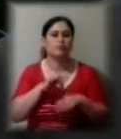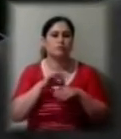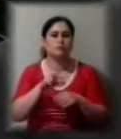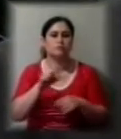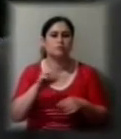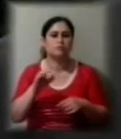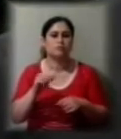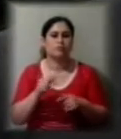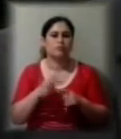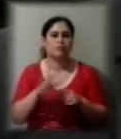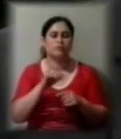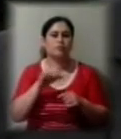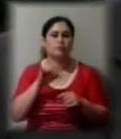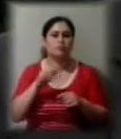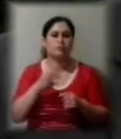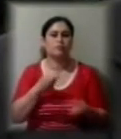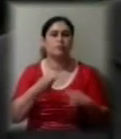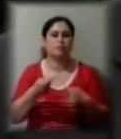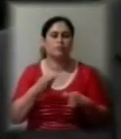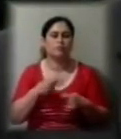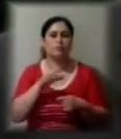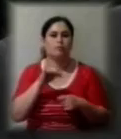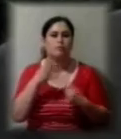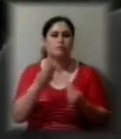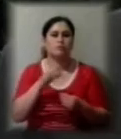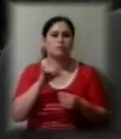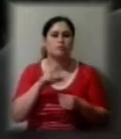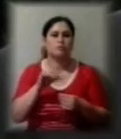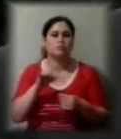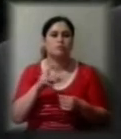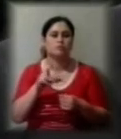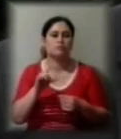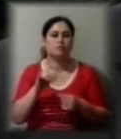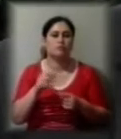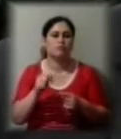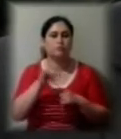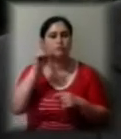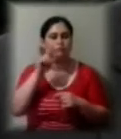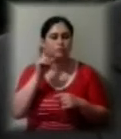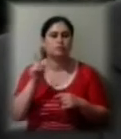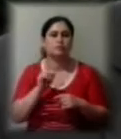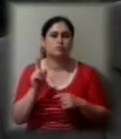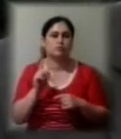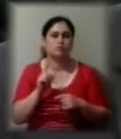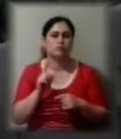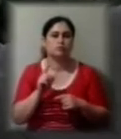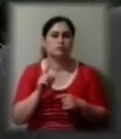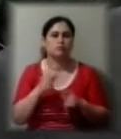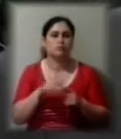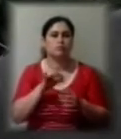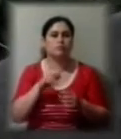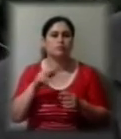процесуальним керівником подано апеляційну скаргу. І ви ж прекрасно знаєте, що подача нашого